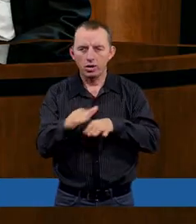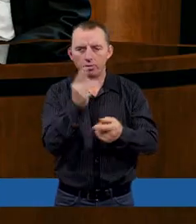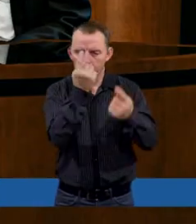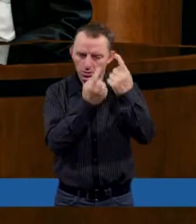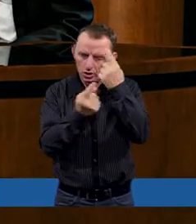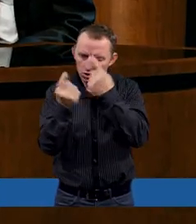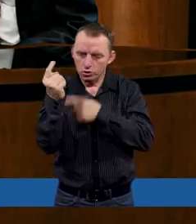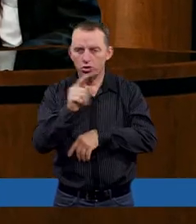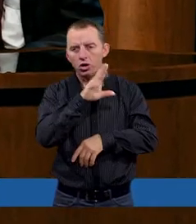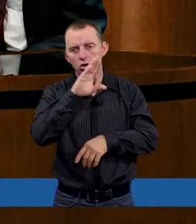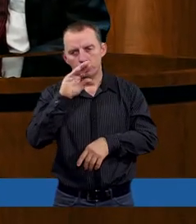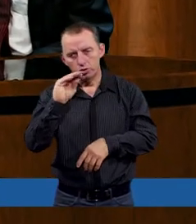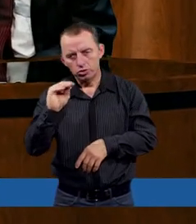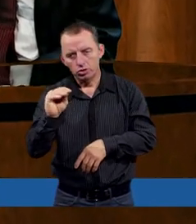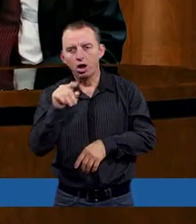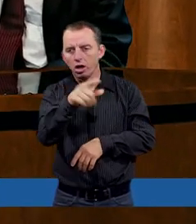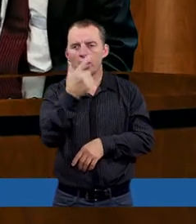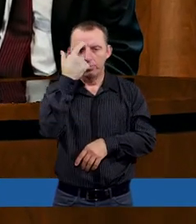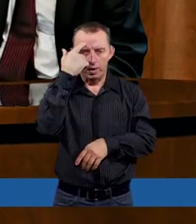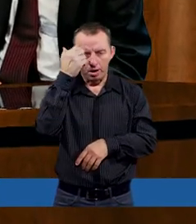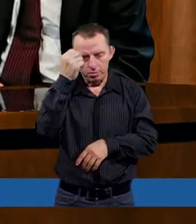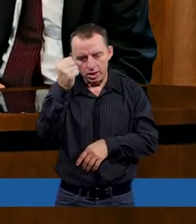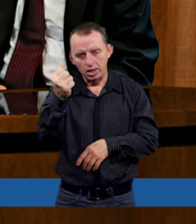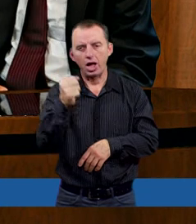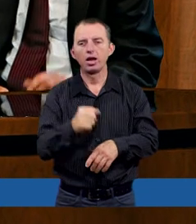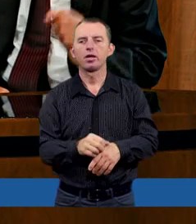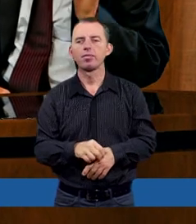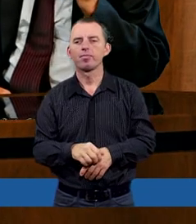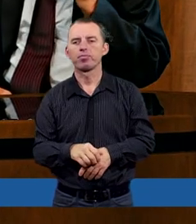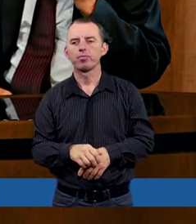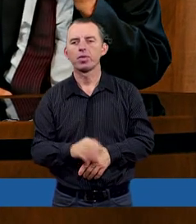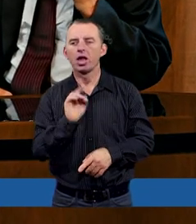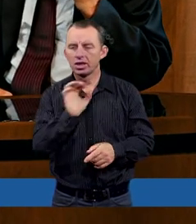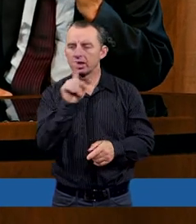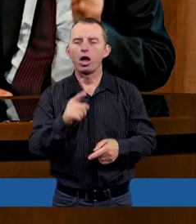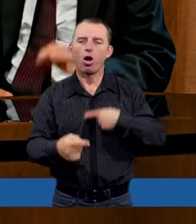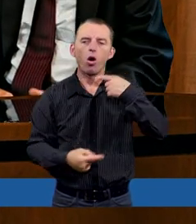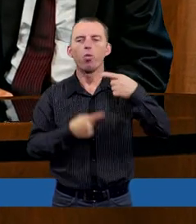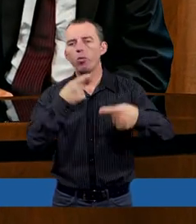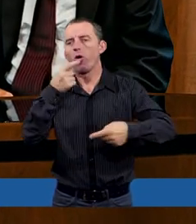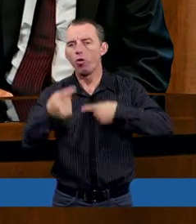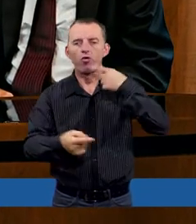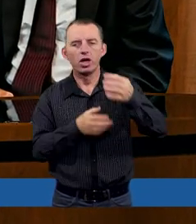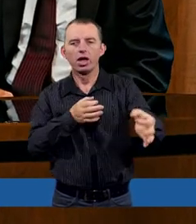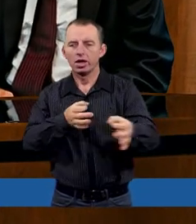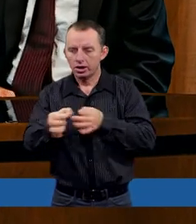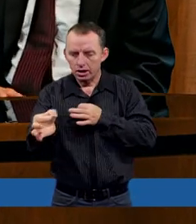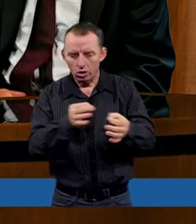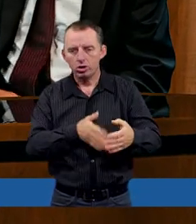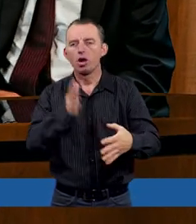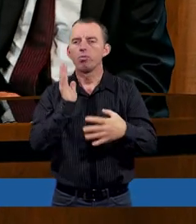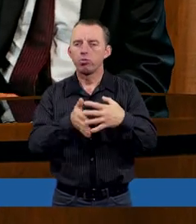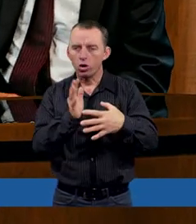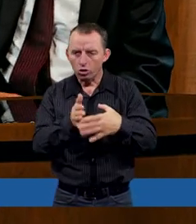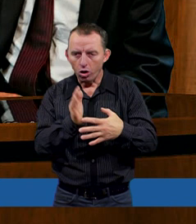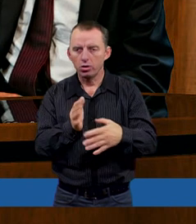że oni pamiętali z opowiadań, historię potopu,